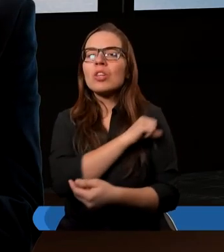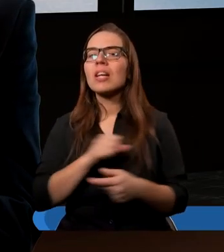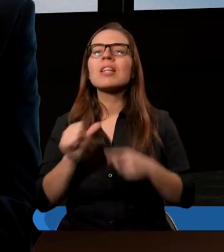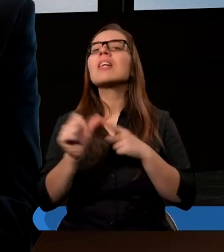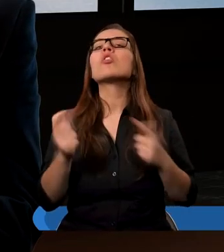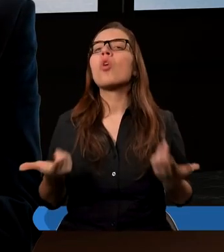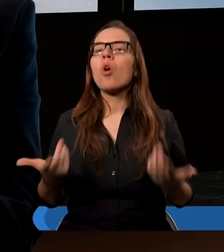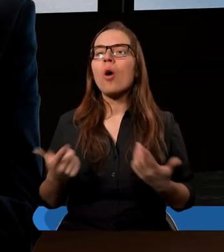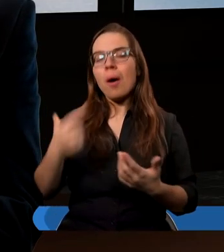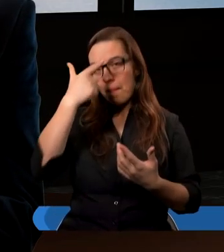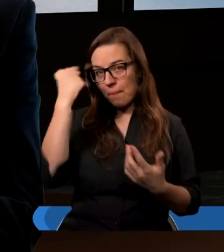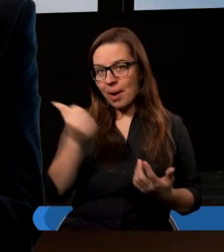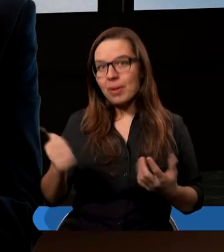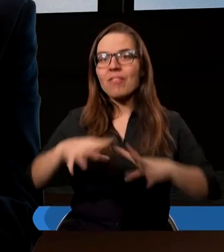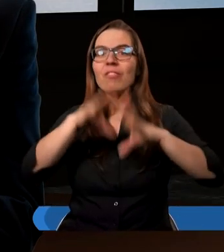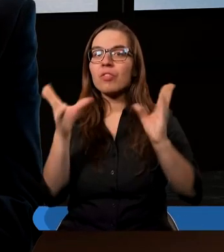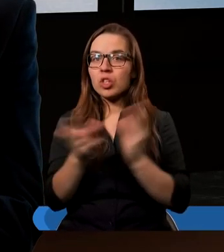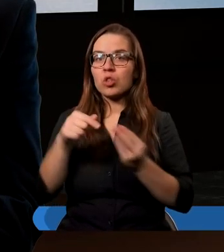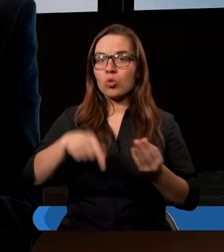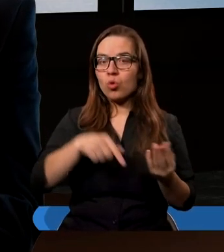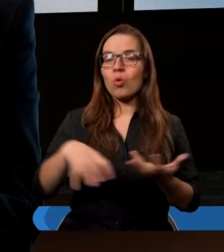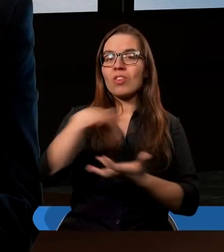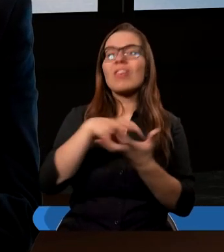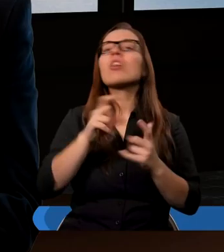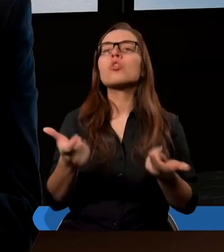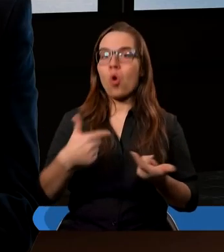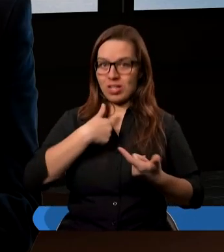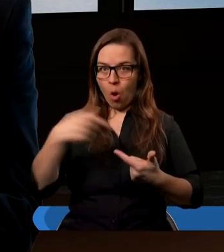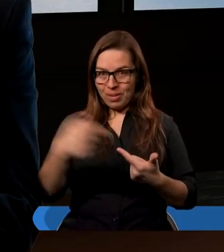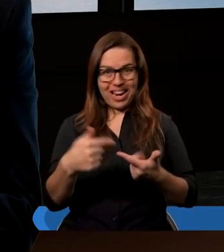jest pamiętać, że wszystko, co jest na świecie należy do Boga.